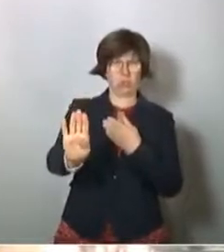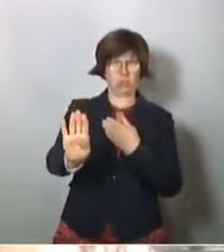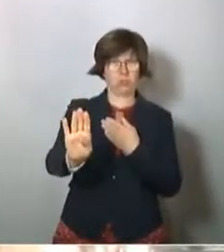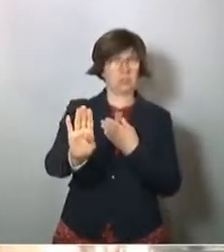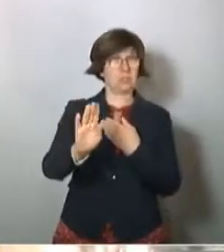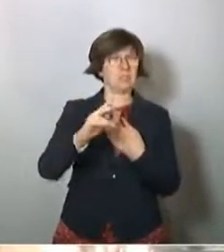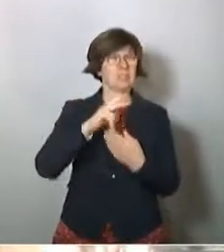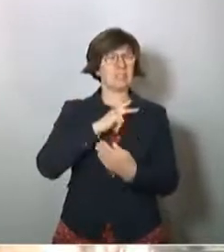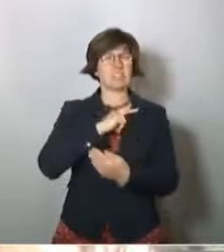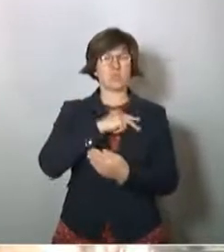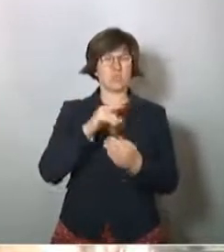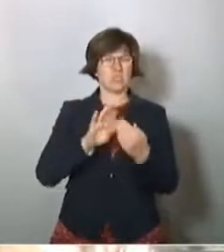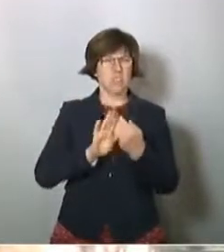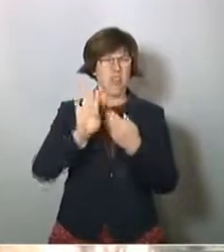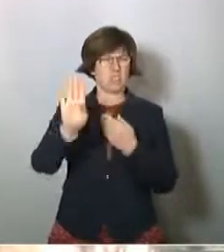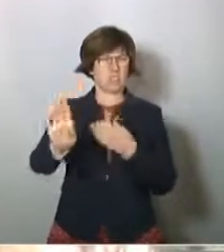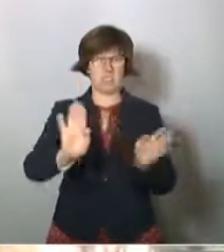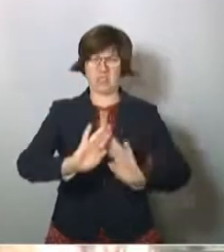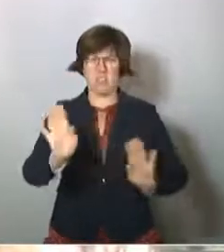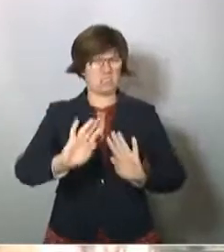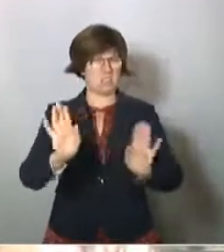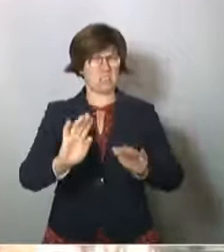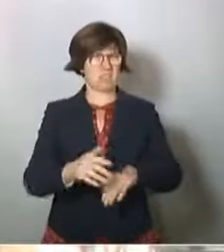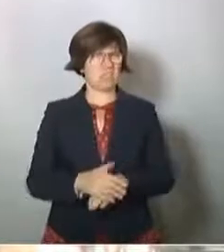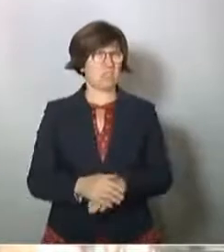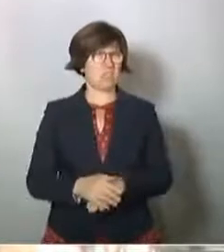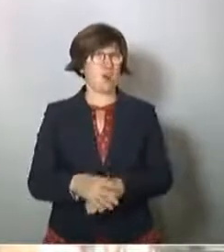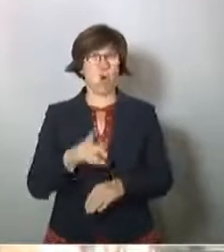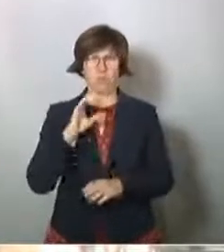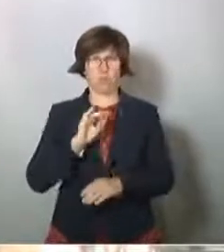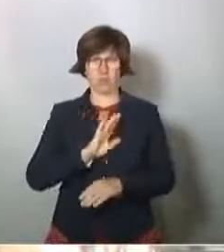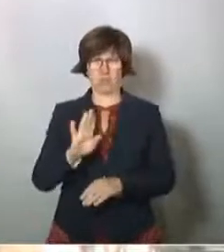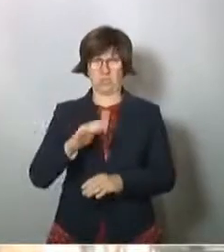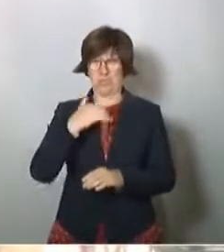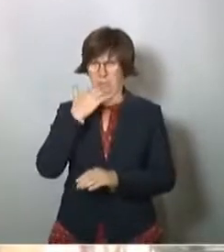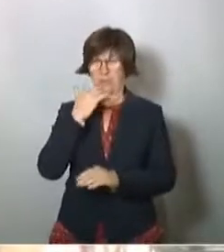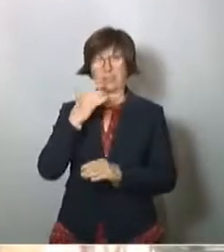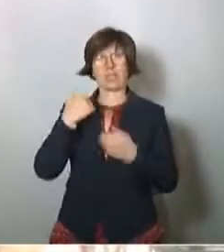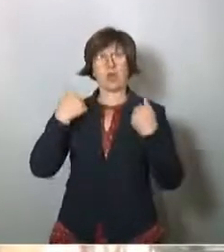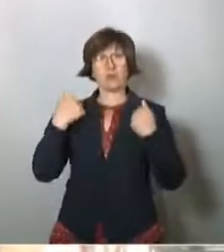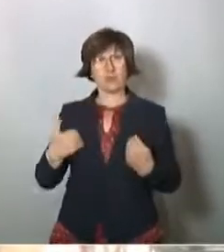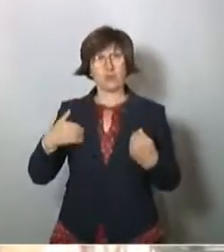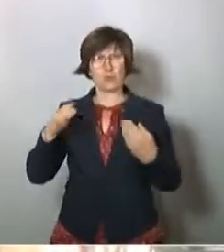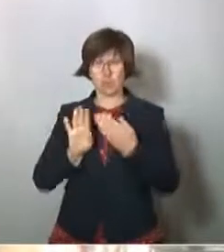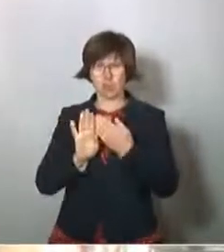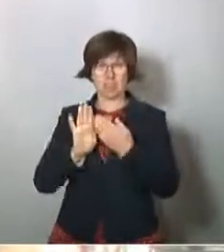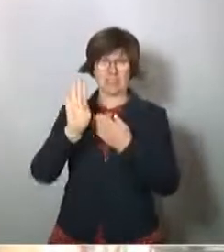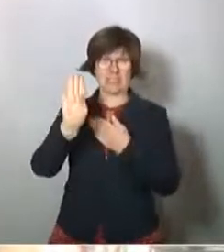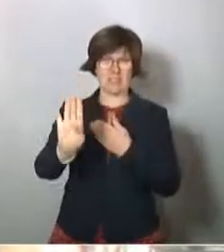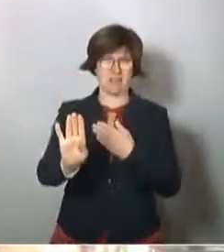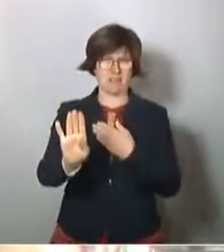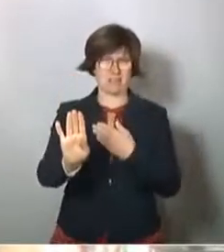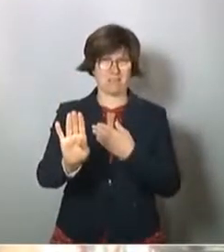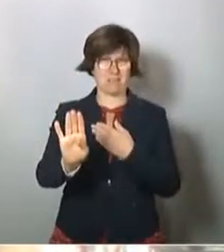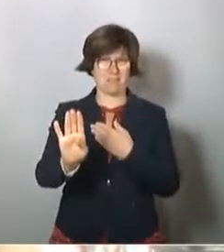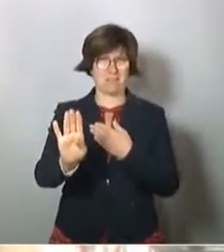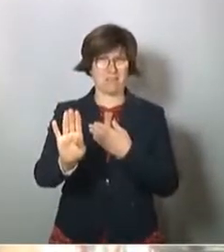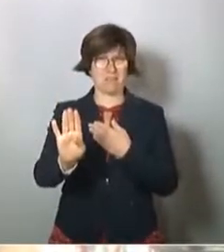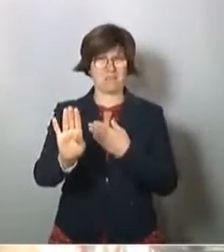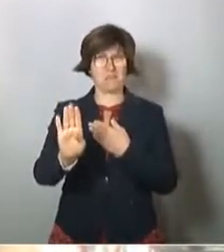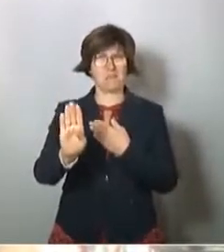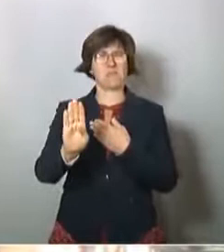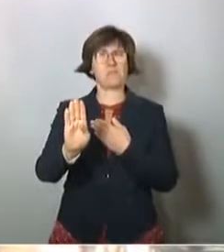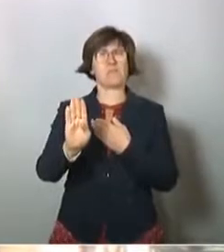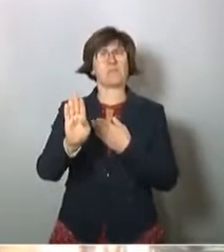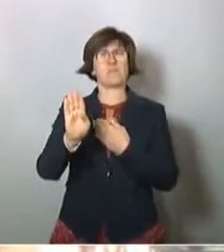habe den Begriff der sozialen Distanz natürlich auch nicht verwendet in diesem Bericht, dass diese Antizipation